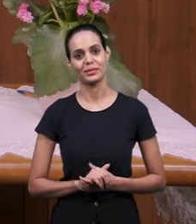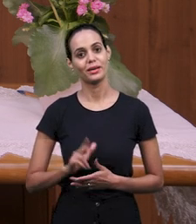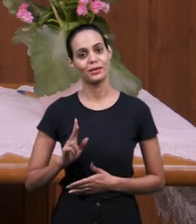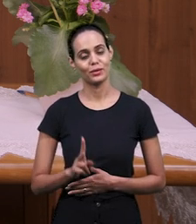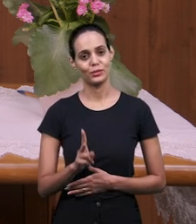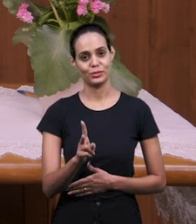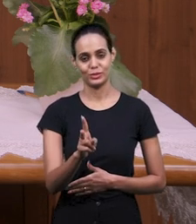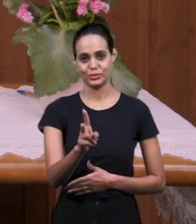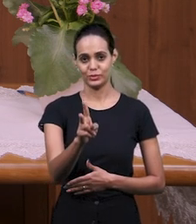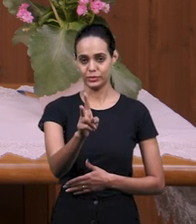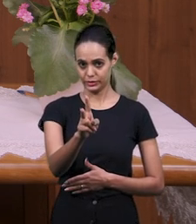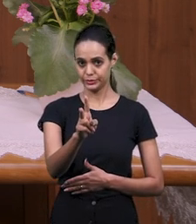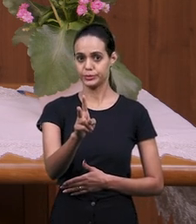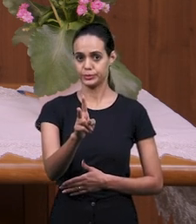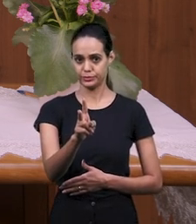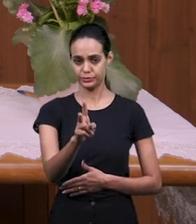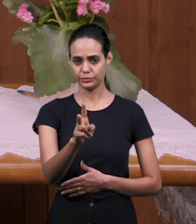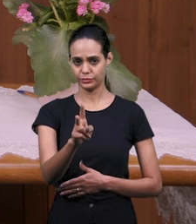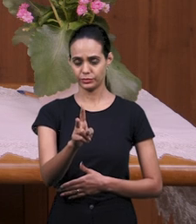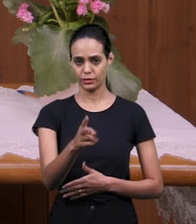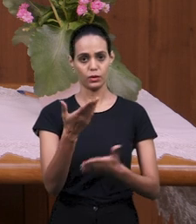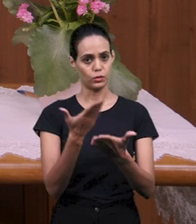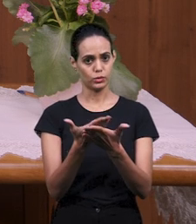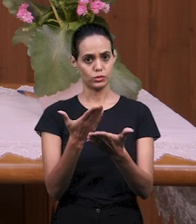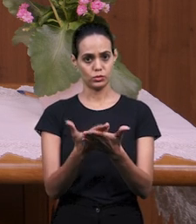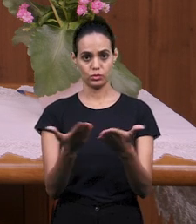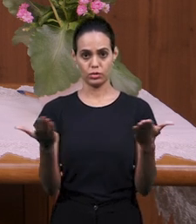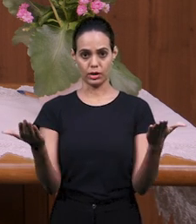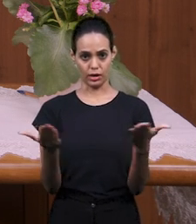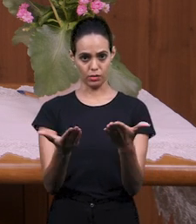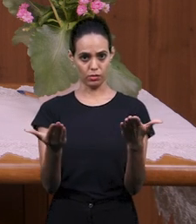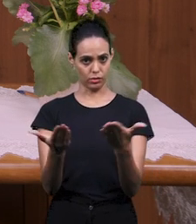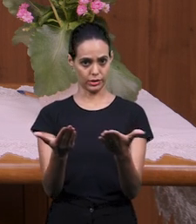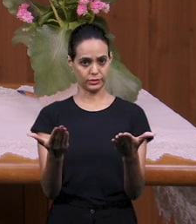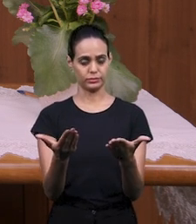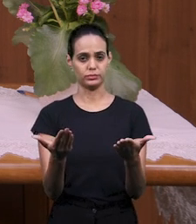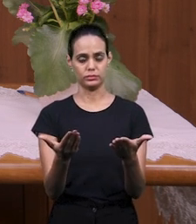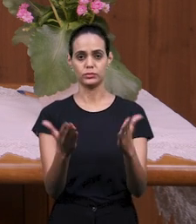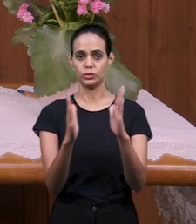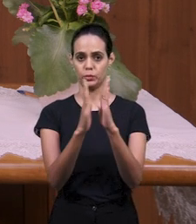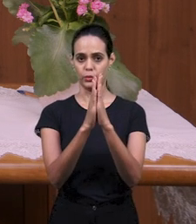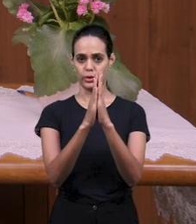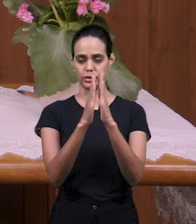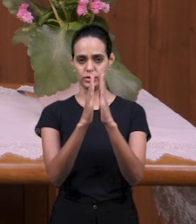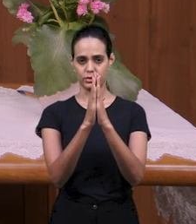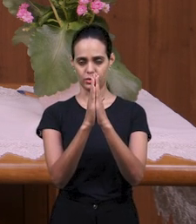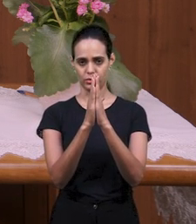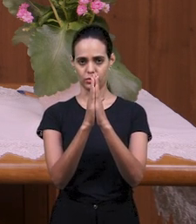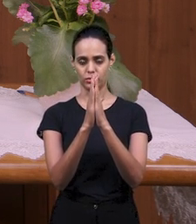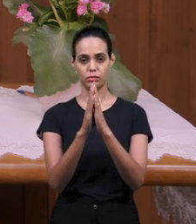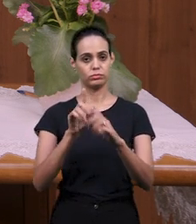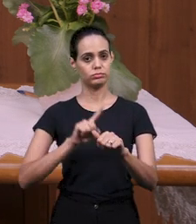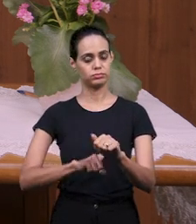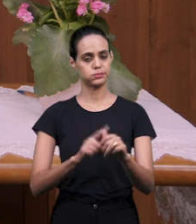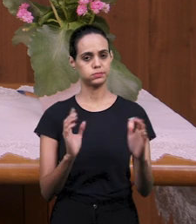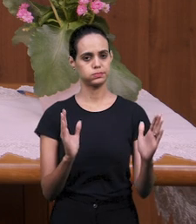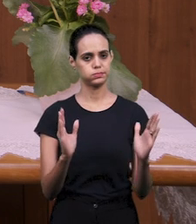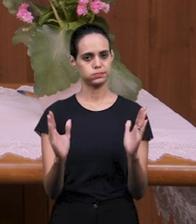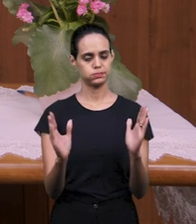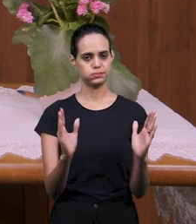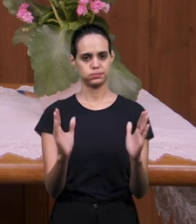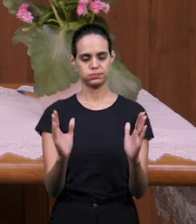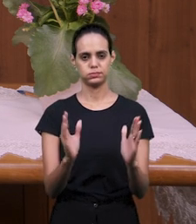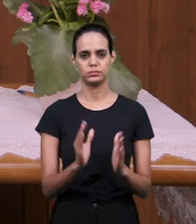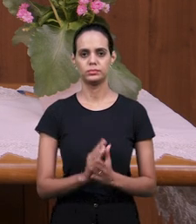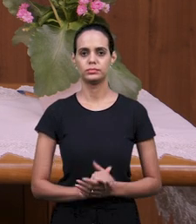это наше изучение о молитве В это время мы сейчас с вами будем